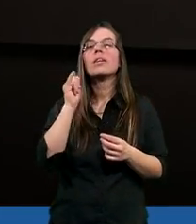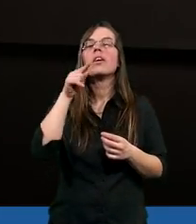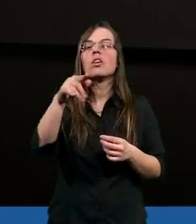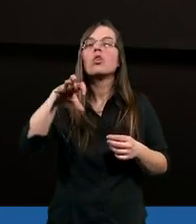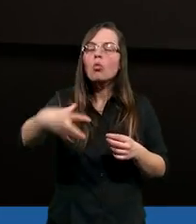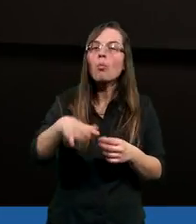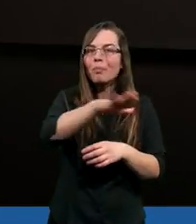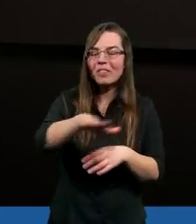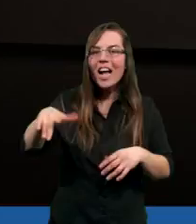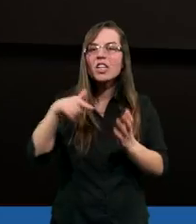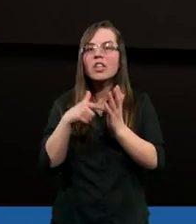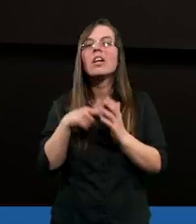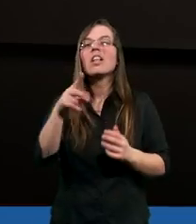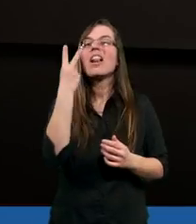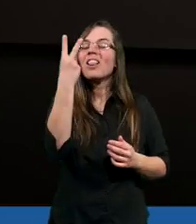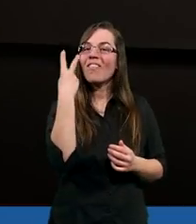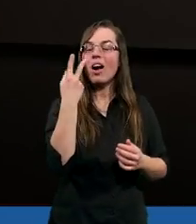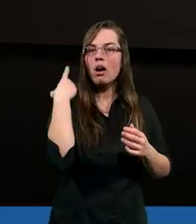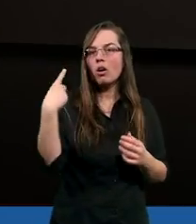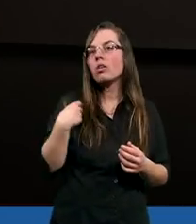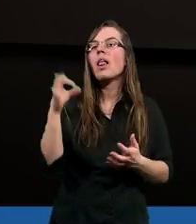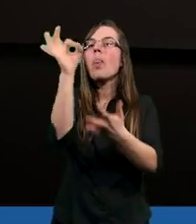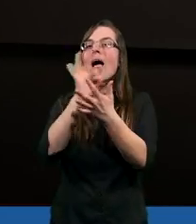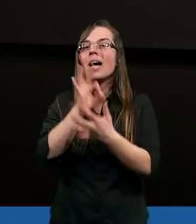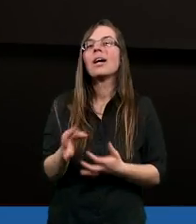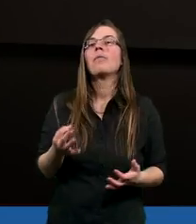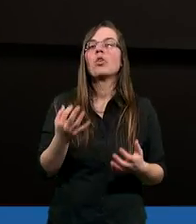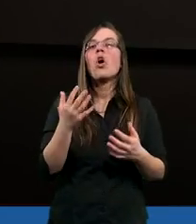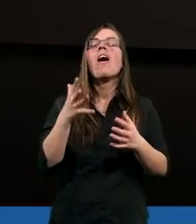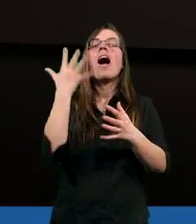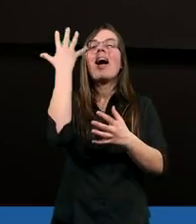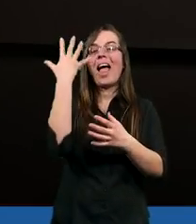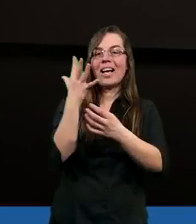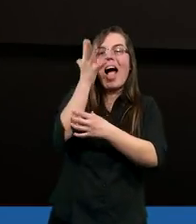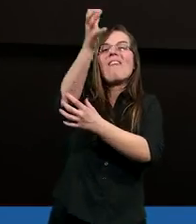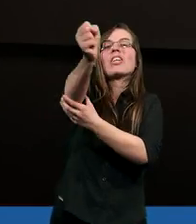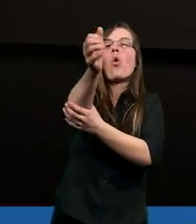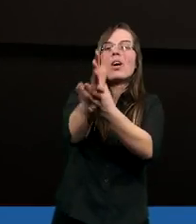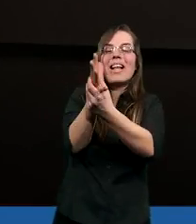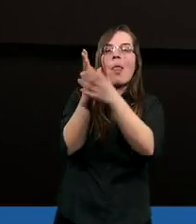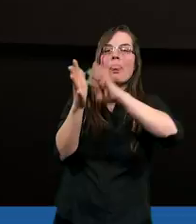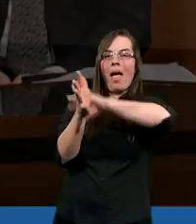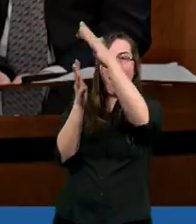grupy pięcioro dzieci dwoje narysowało wyciągniętą rękę.